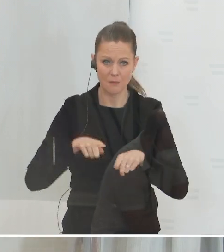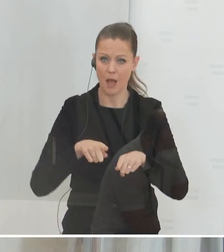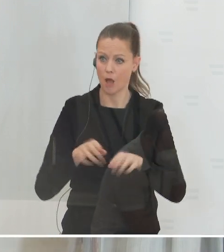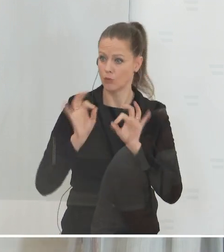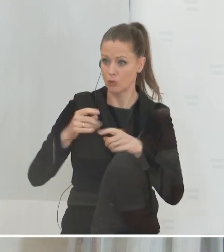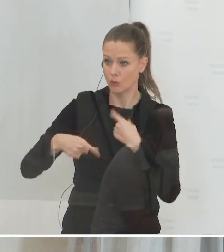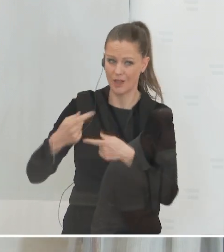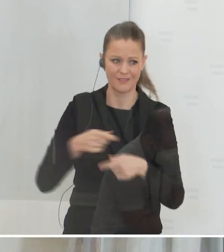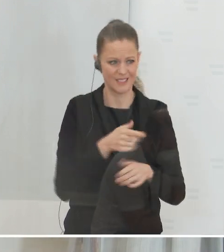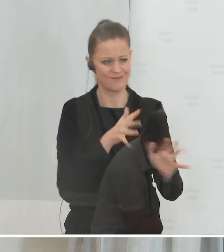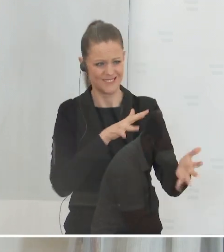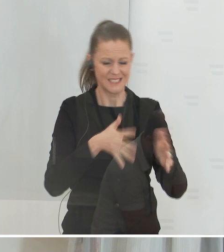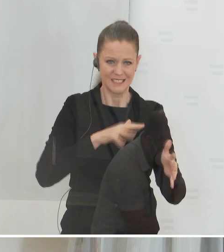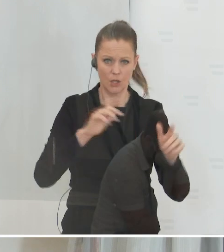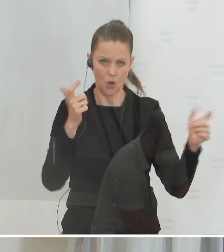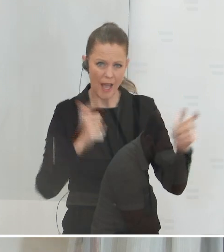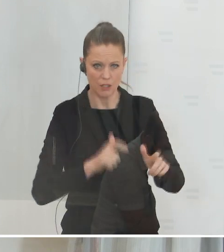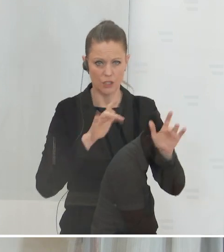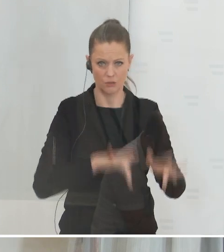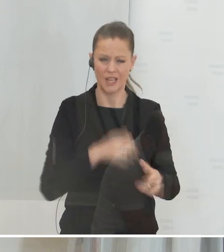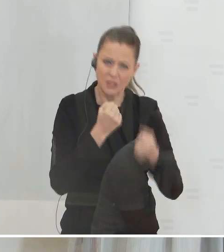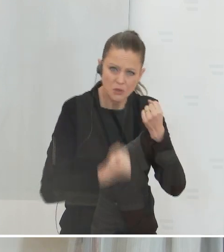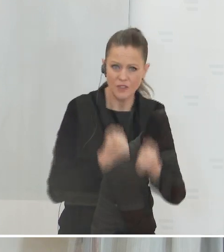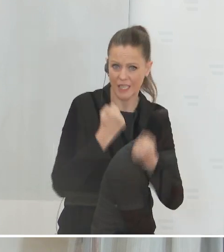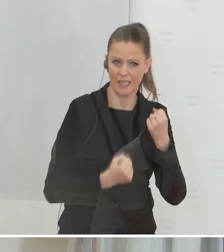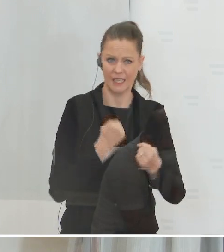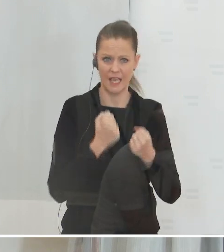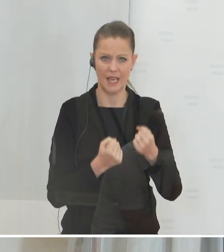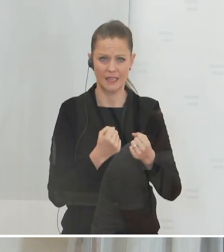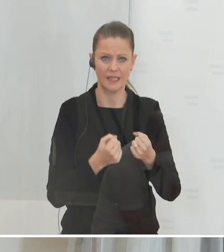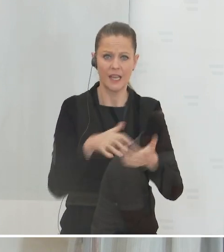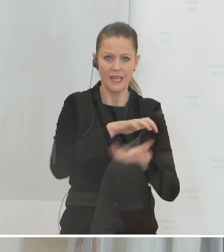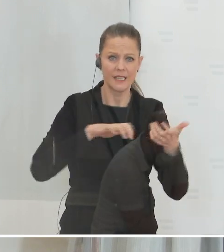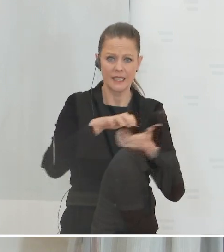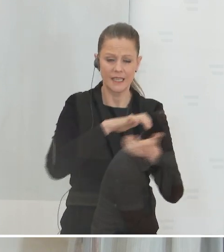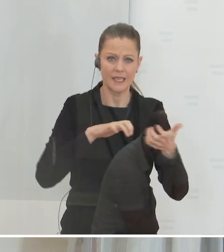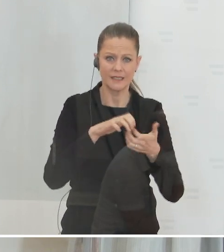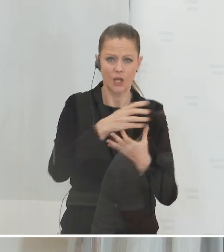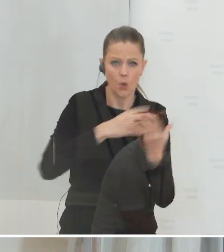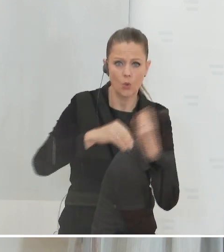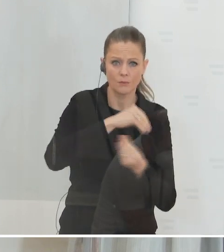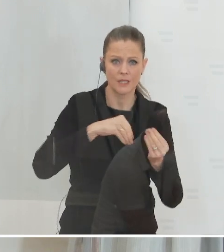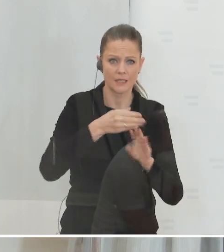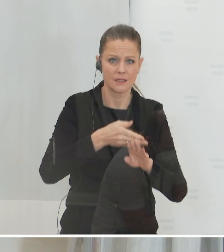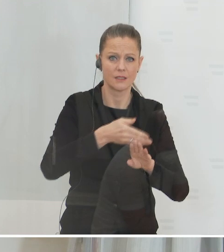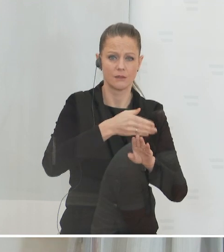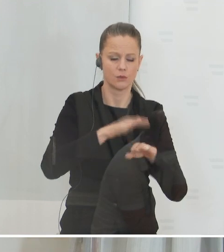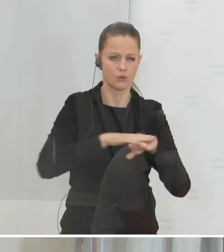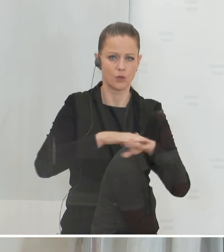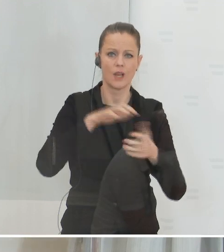Betriebe, die noch Einschränkungen haben und die Schwierigkeiten haben, auf das Vorkrisenniveau im Umsatz, im Geschäft zu kommen.